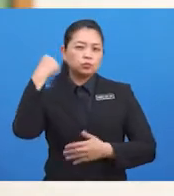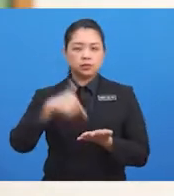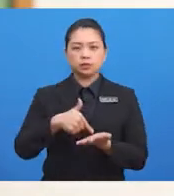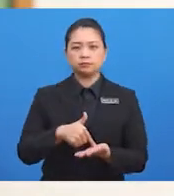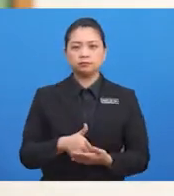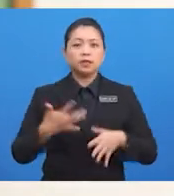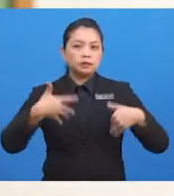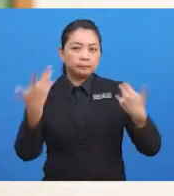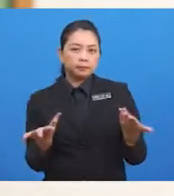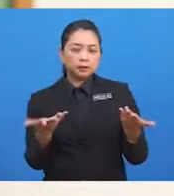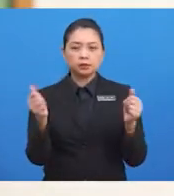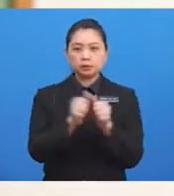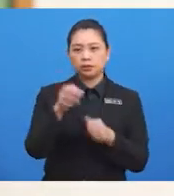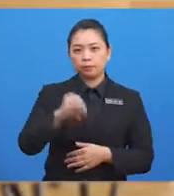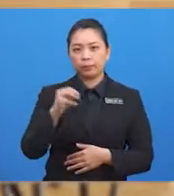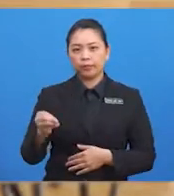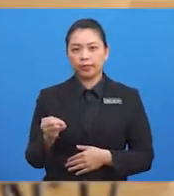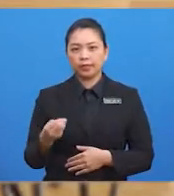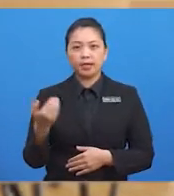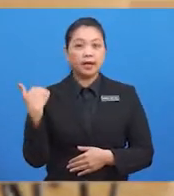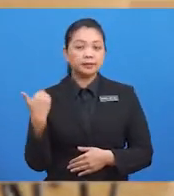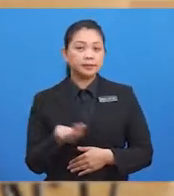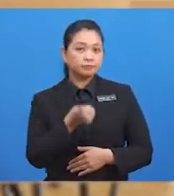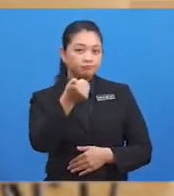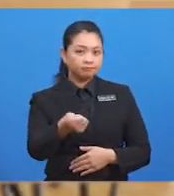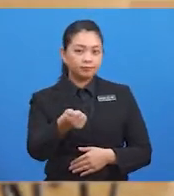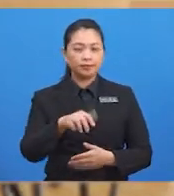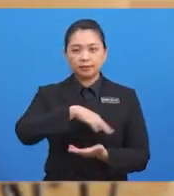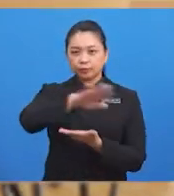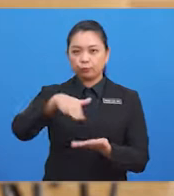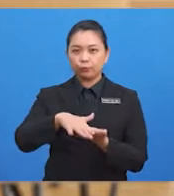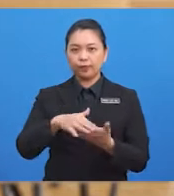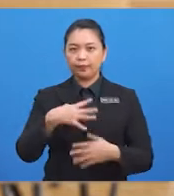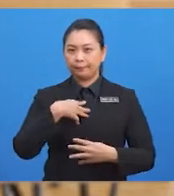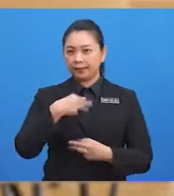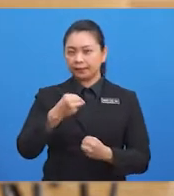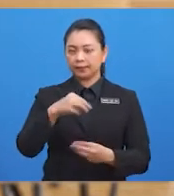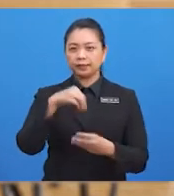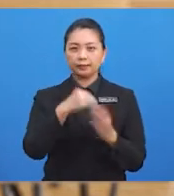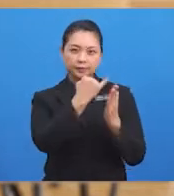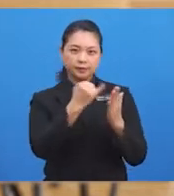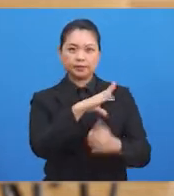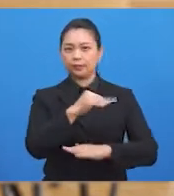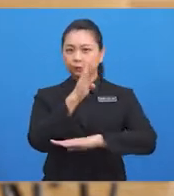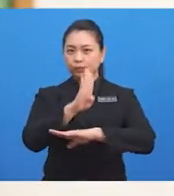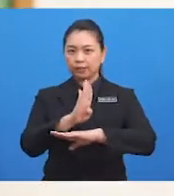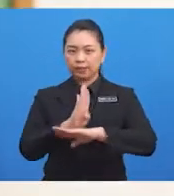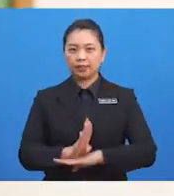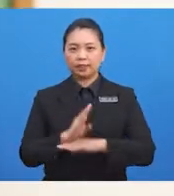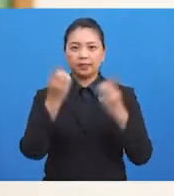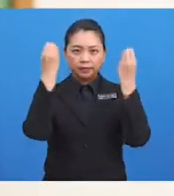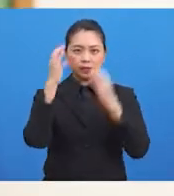Bagaimana pula dengan murid-murid? Adakah anda semua berminat dalam bidang kesenian dan kebudayaan?